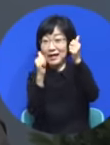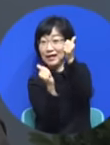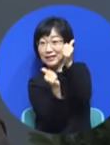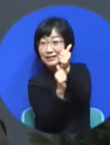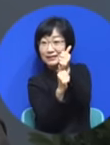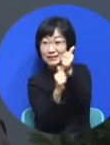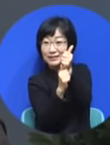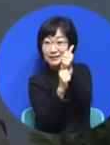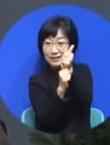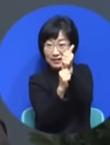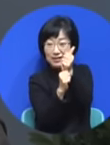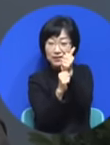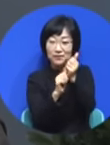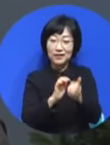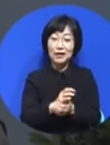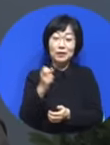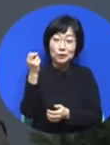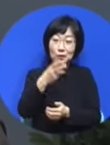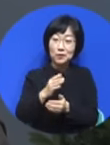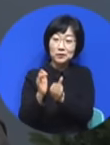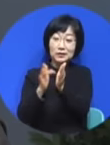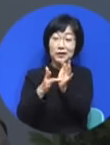예수님이 직접 말씀하셨습니다.